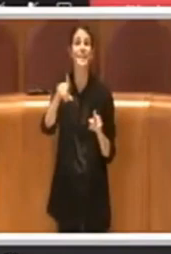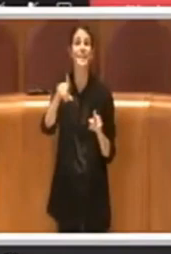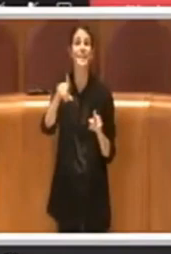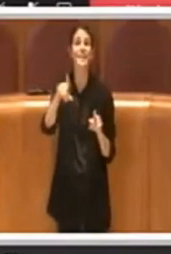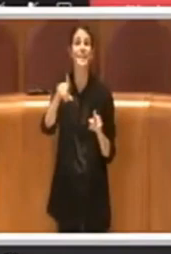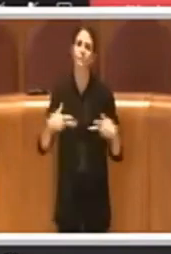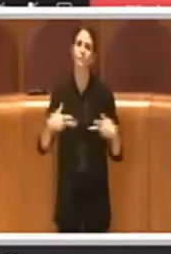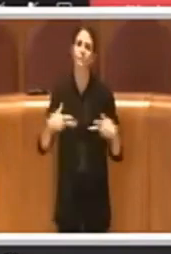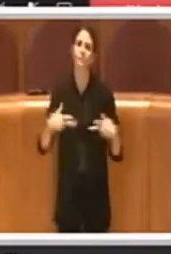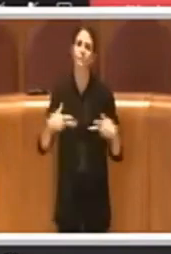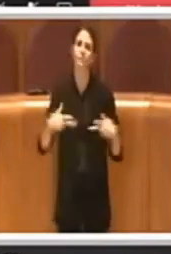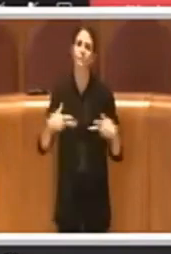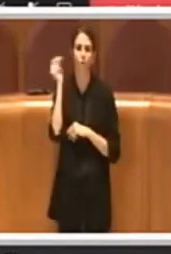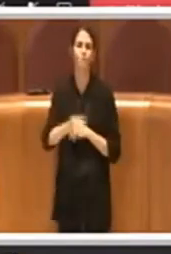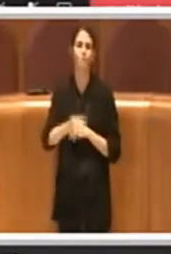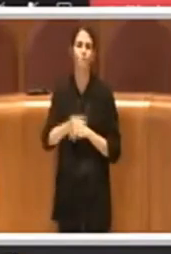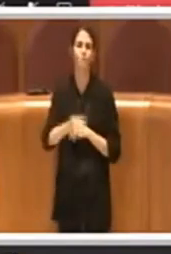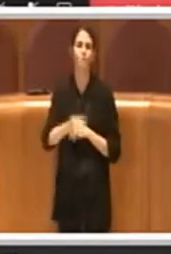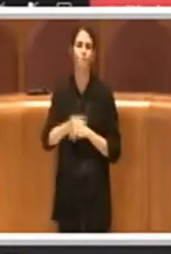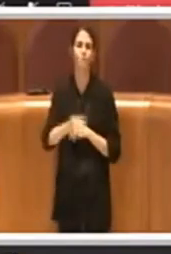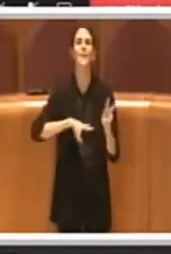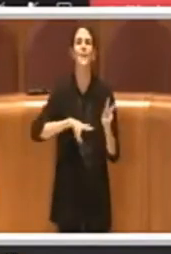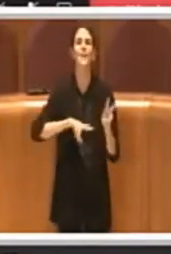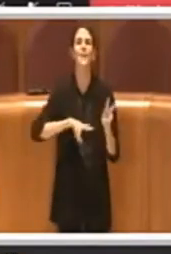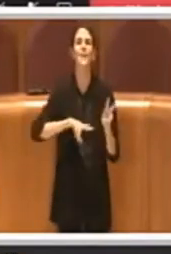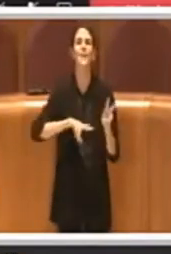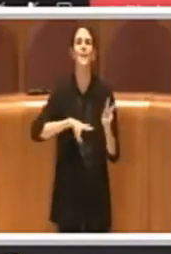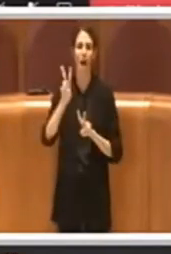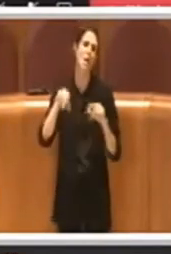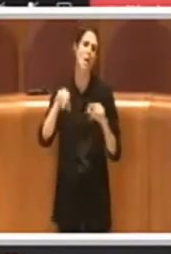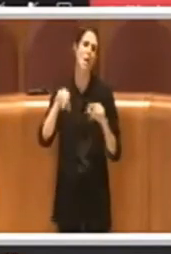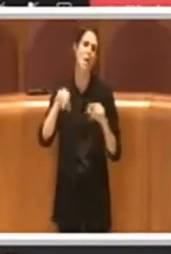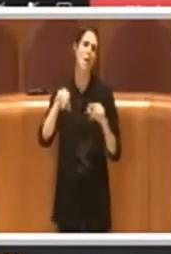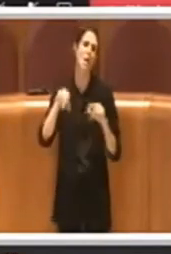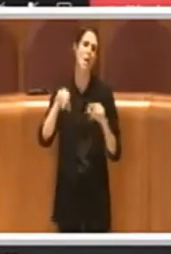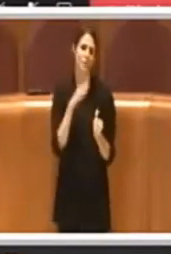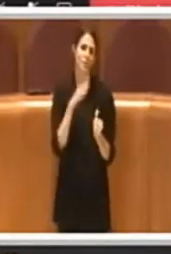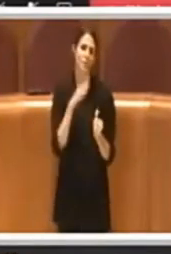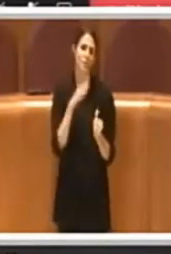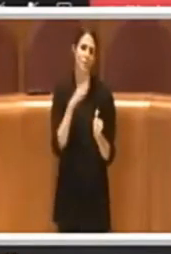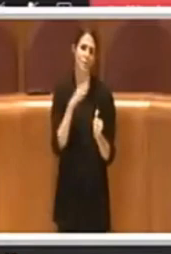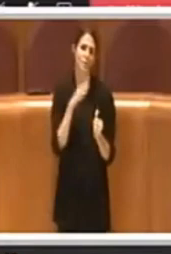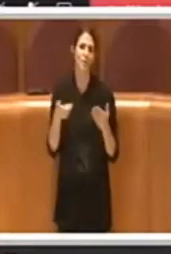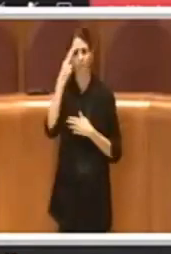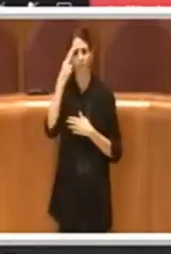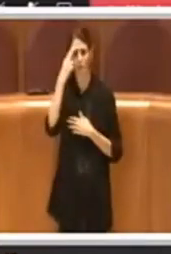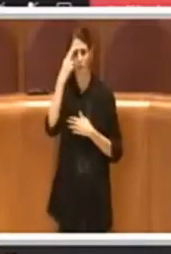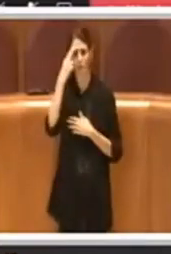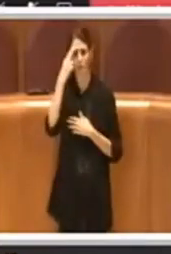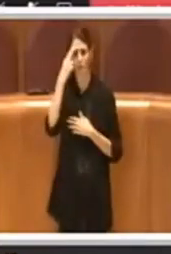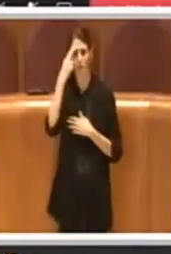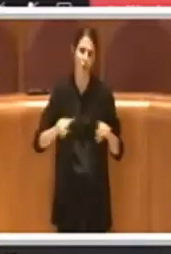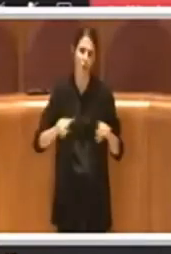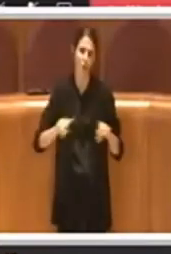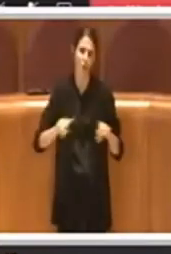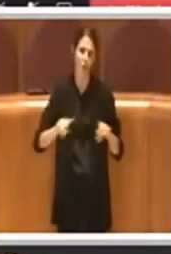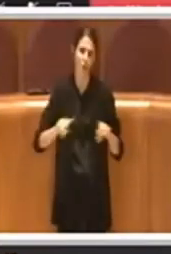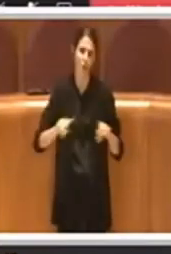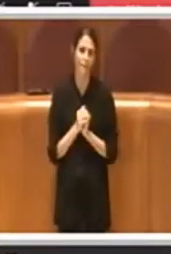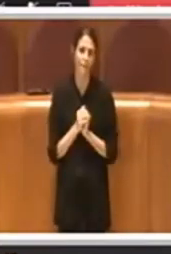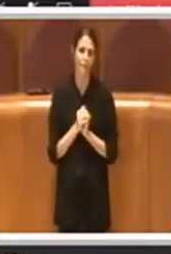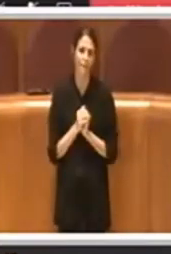riconosciuta anche a livello nazionale in un modo abbastanza importante. Perché ricordiamolo, queste